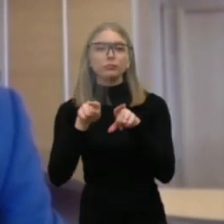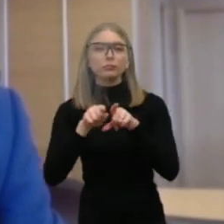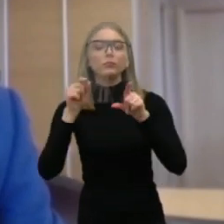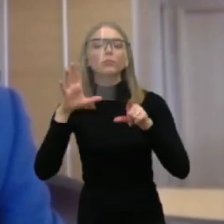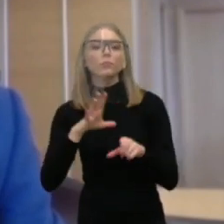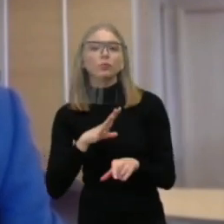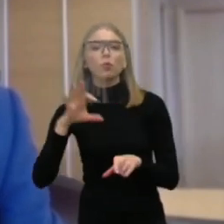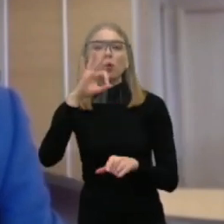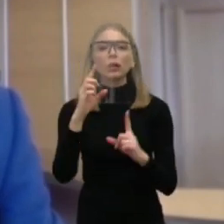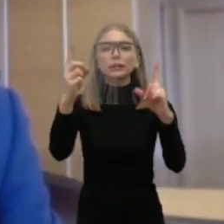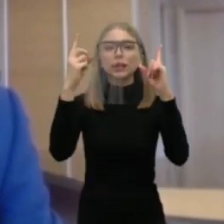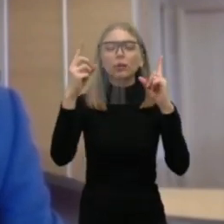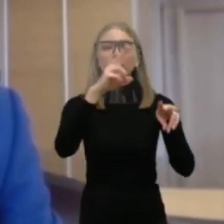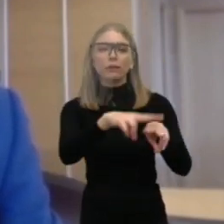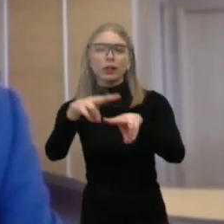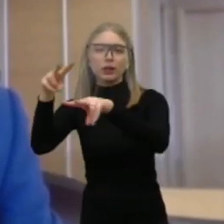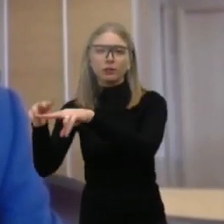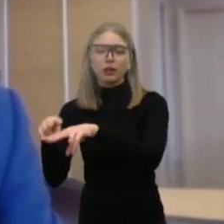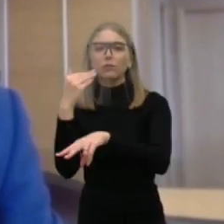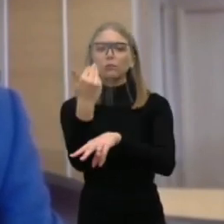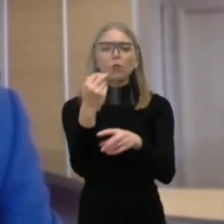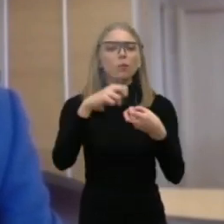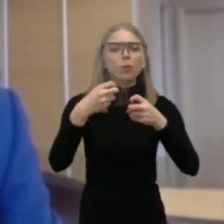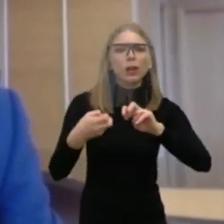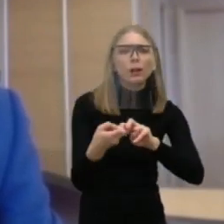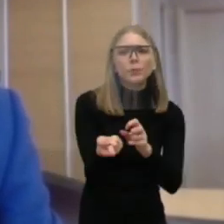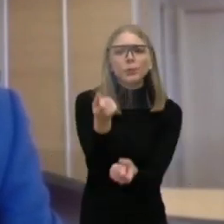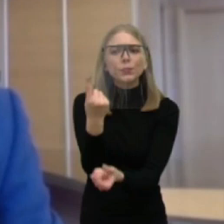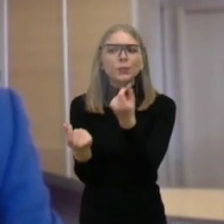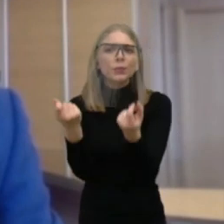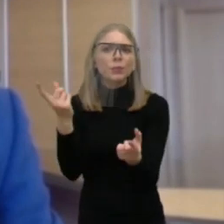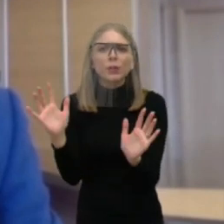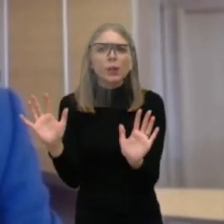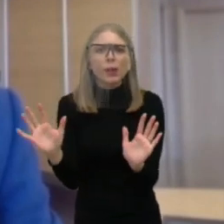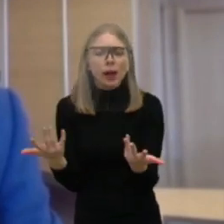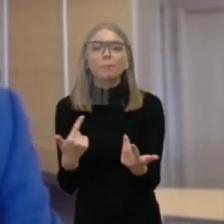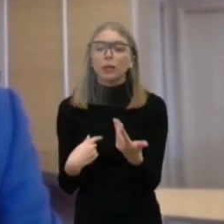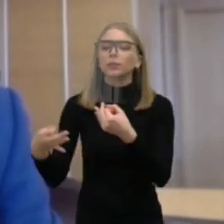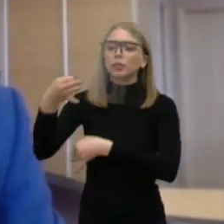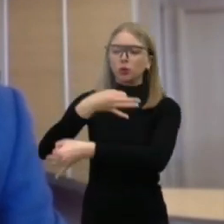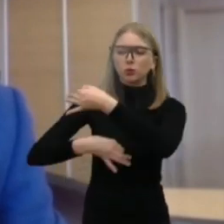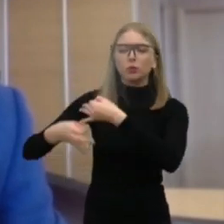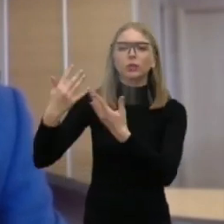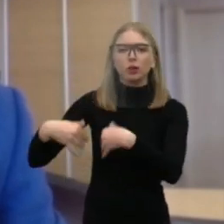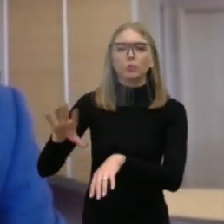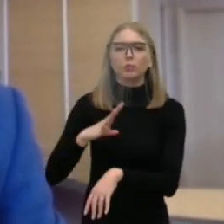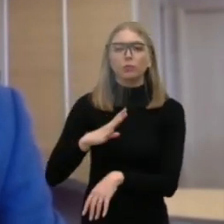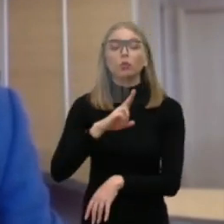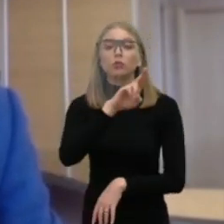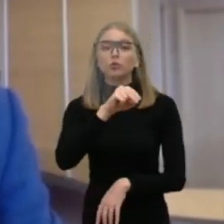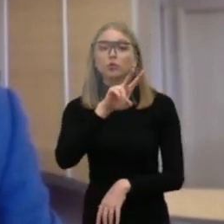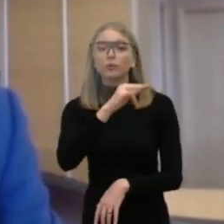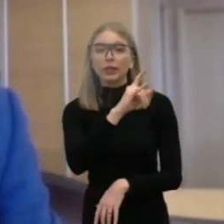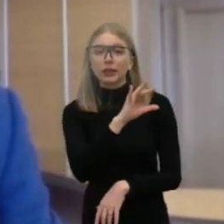teritorijų, problemos ir iššūkiai. Minėtos dvi tiek dėl punio šilo, tiek dėl žuvinto yra